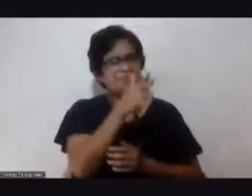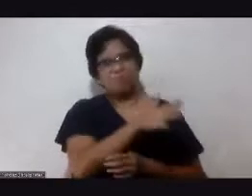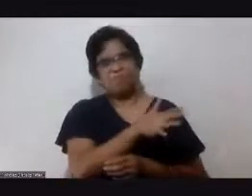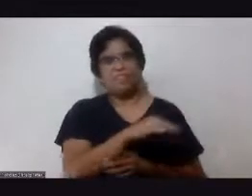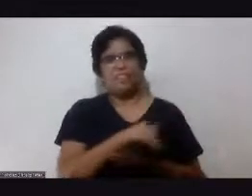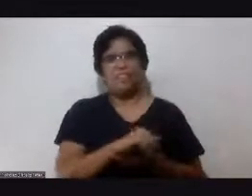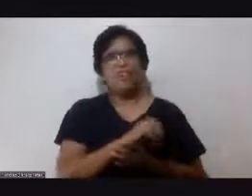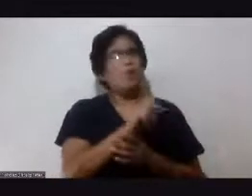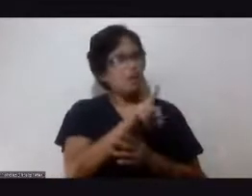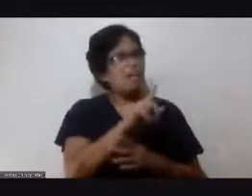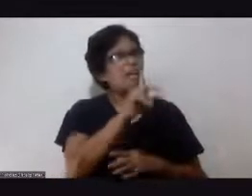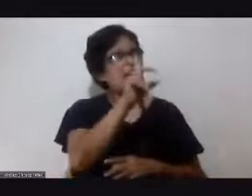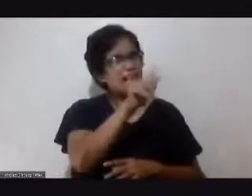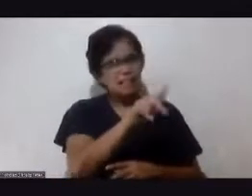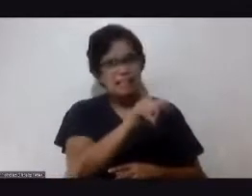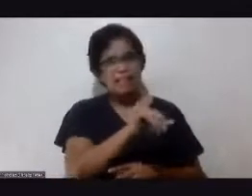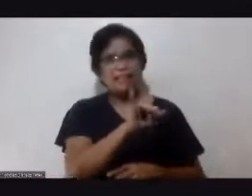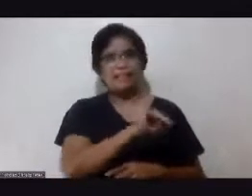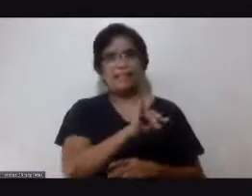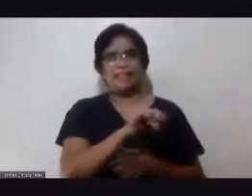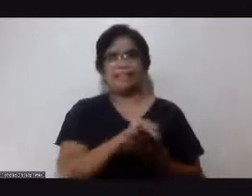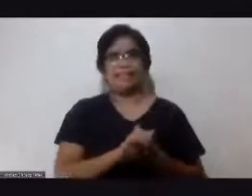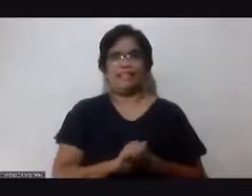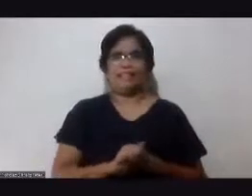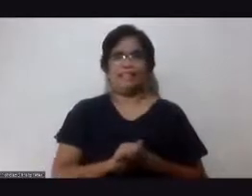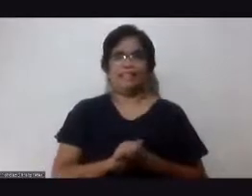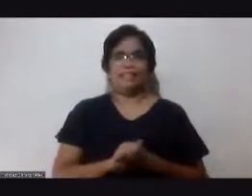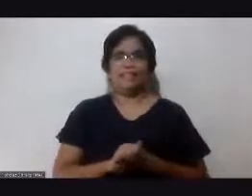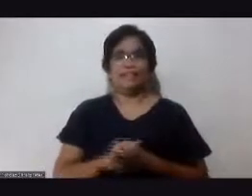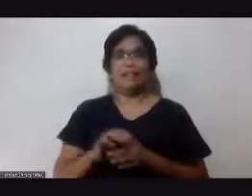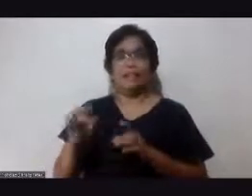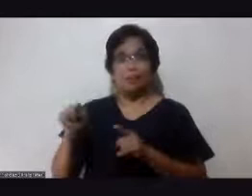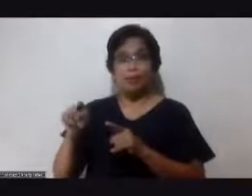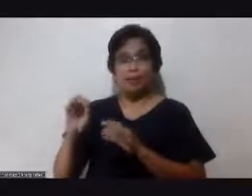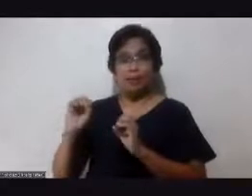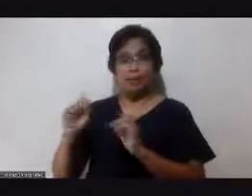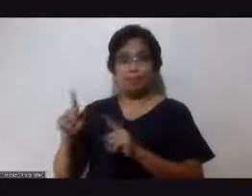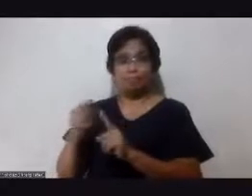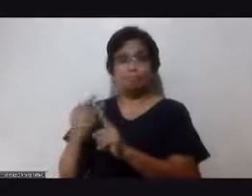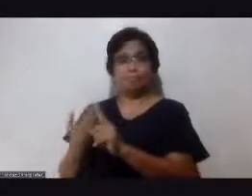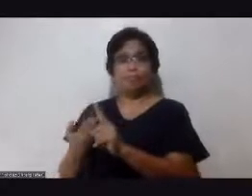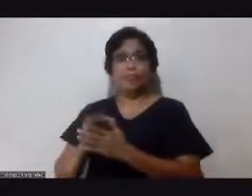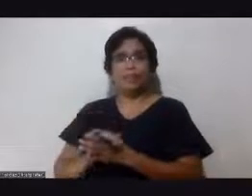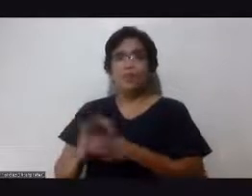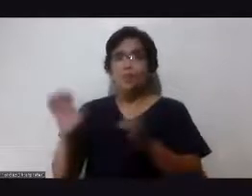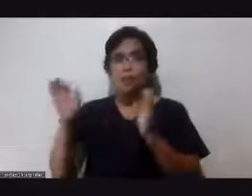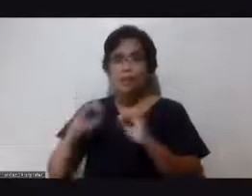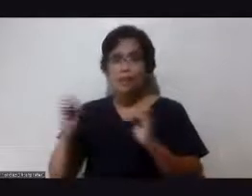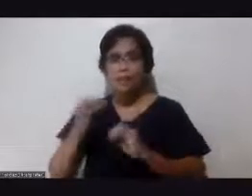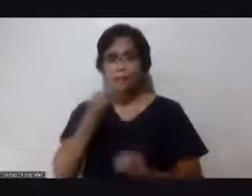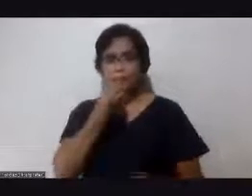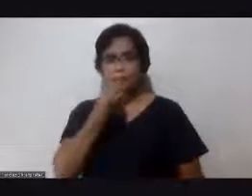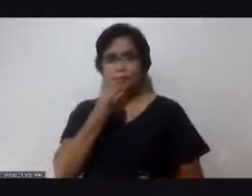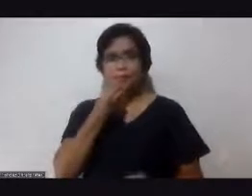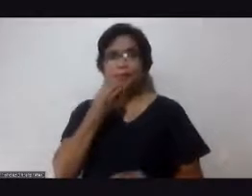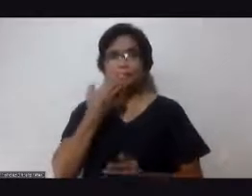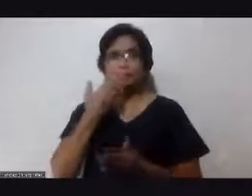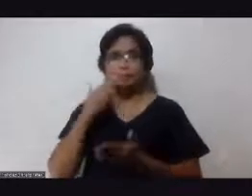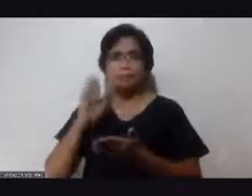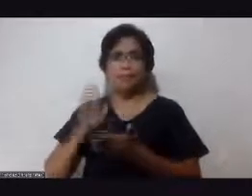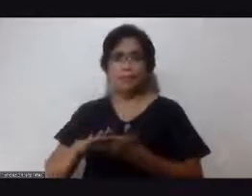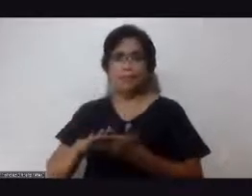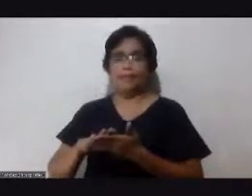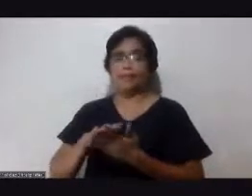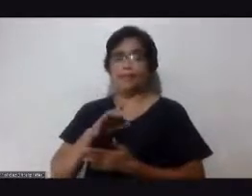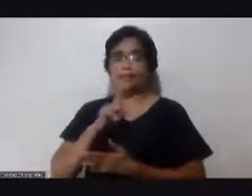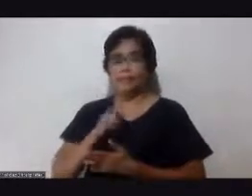Brother Eng walang pagkain naman na masama. Yeah. Okay? Essentially walang